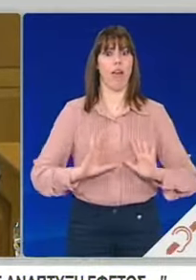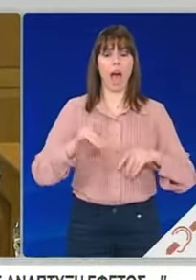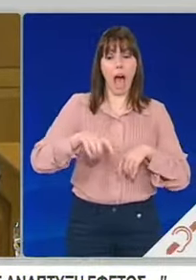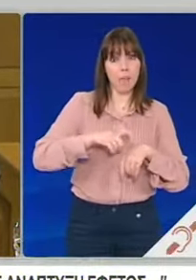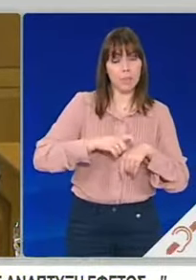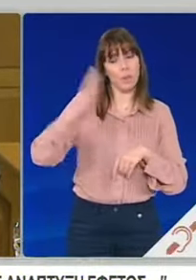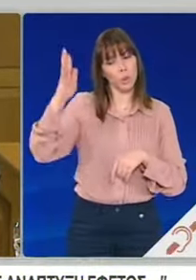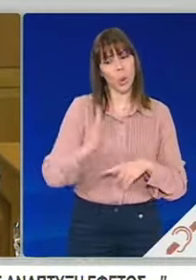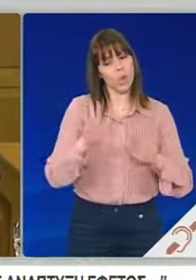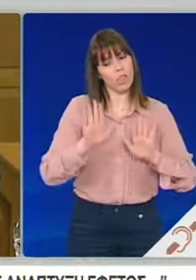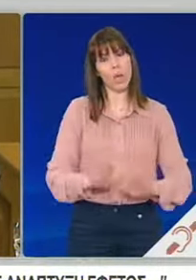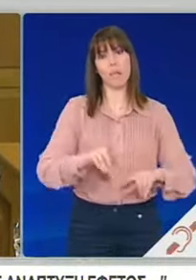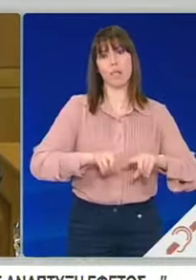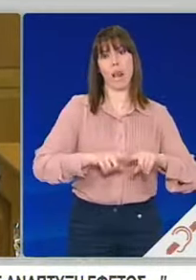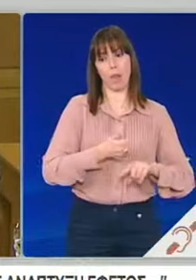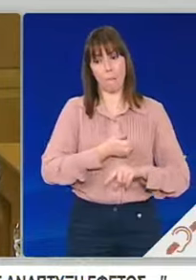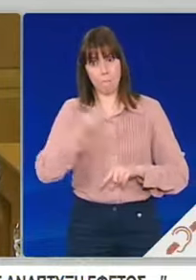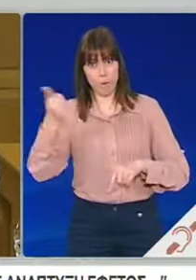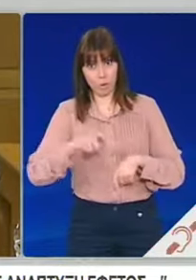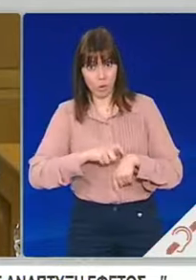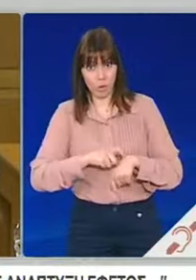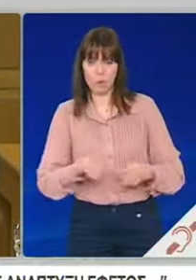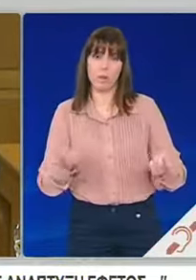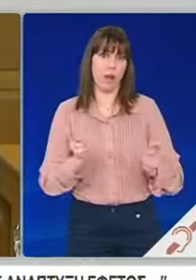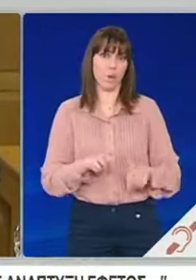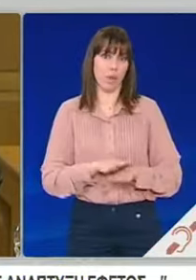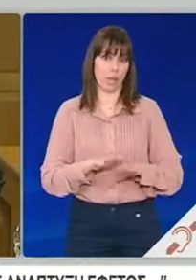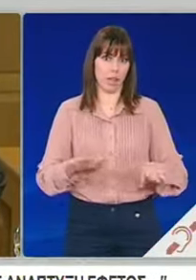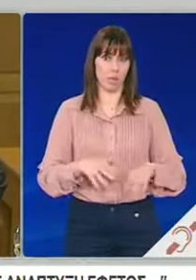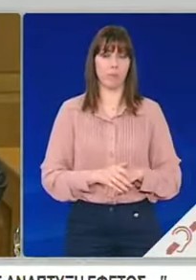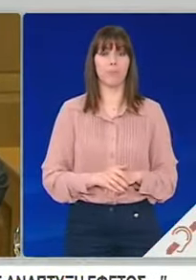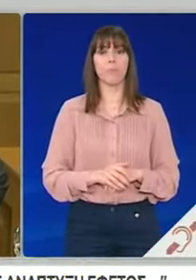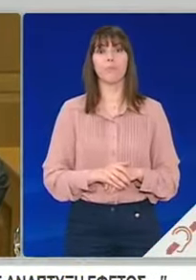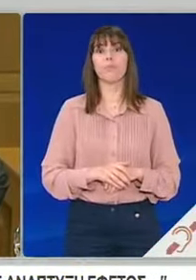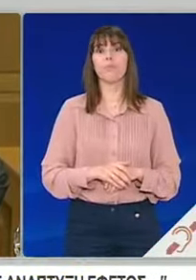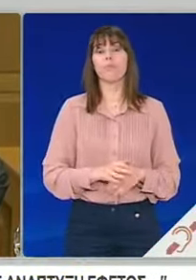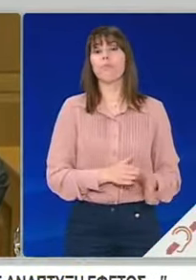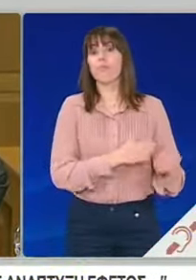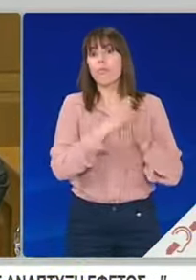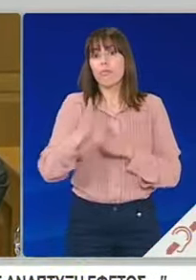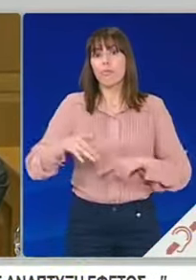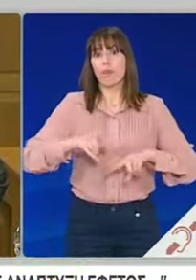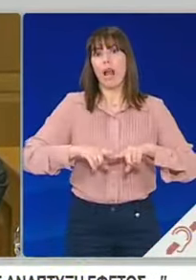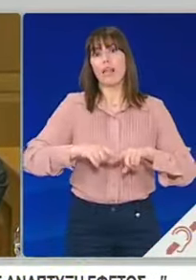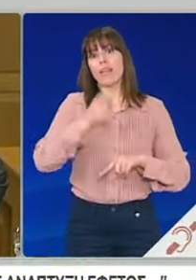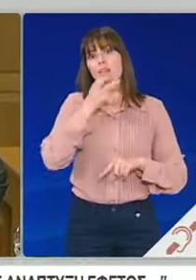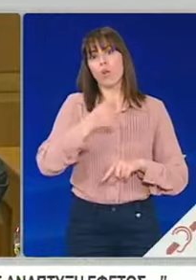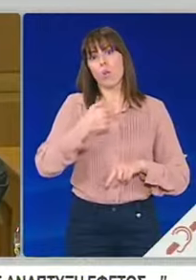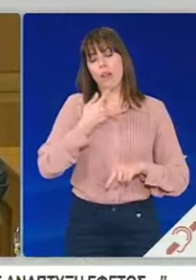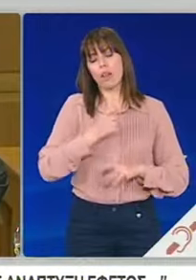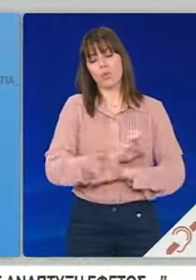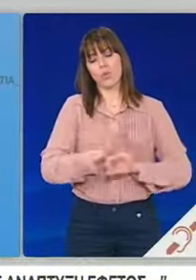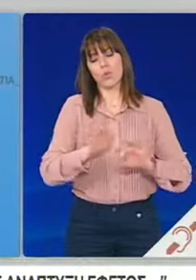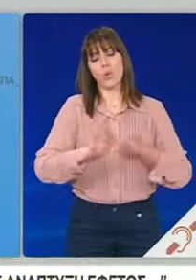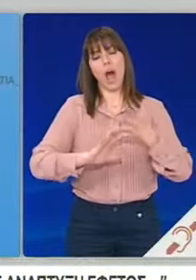θέμα επιστροφής των επικεφαλής των θεσμών στην έδρα τους. Η ελληνική οικονομία θα επιστρέψει σε εξαιρετικά υψηλούς